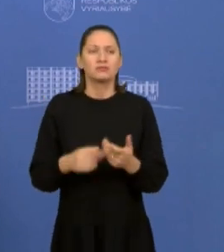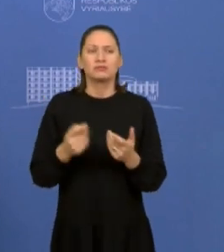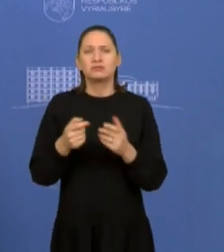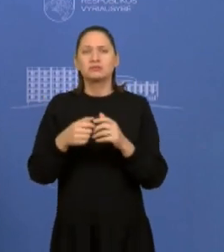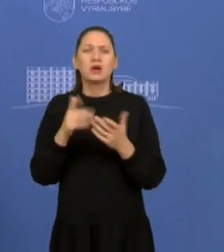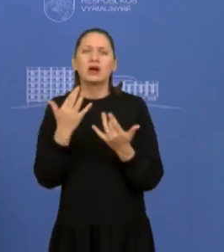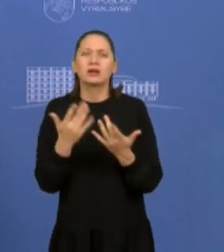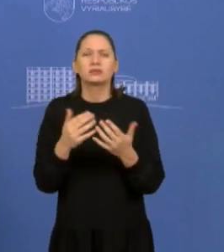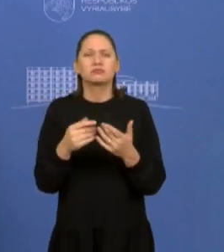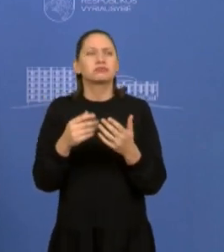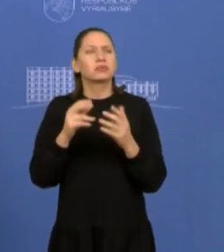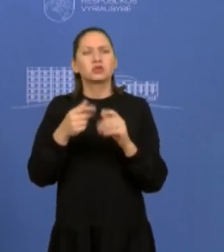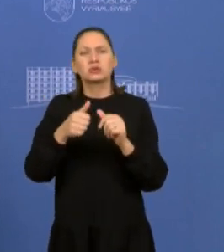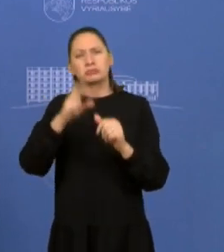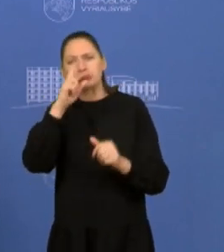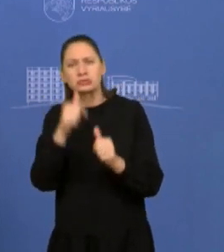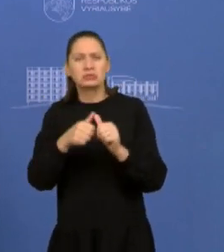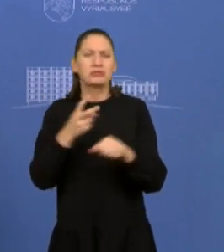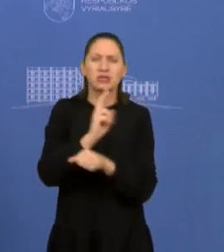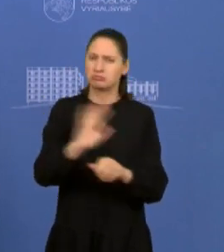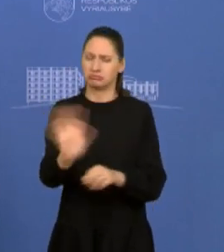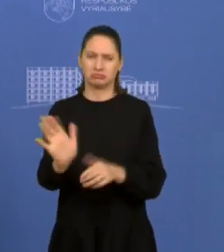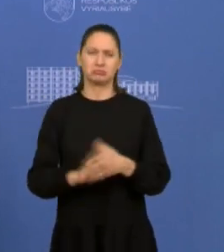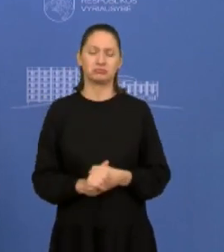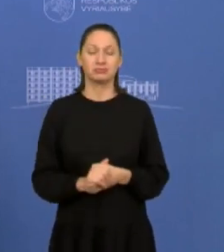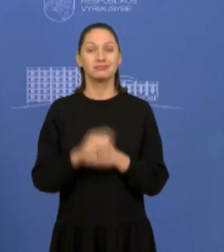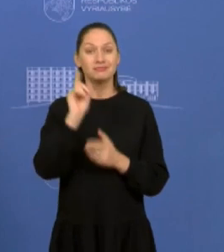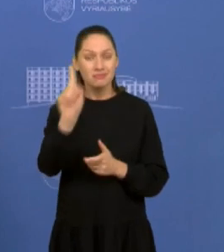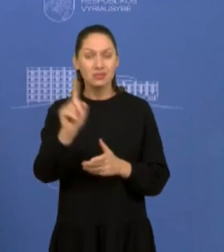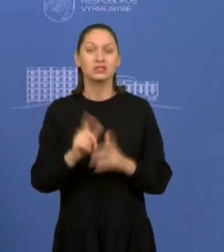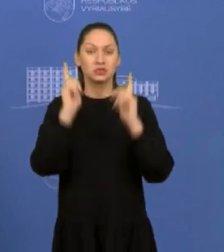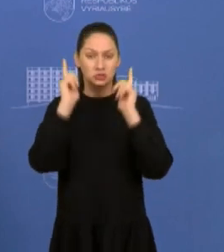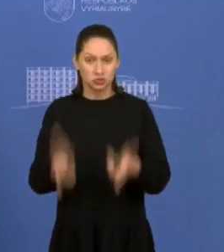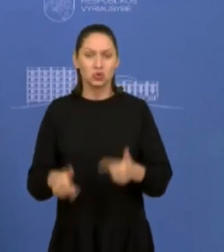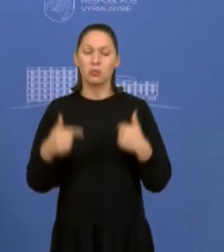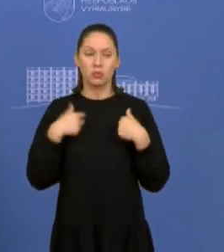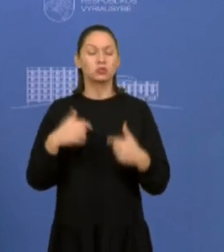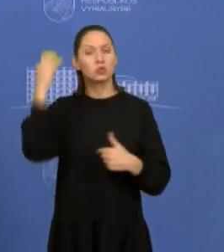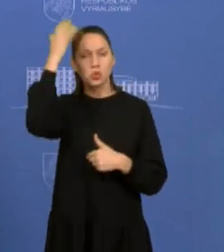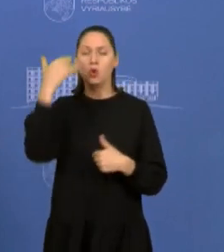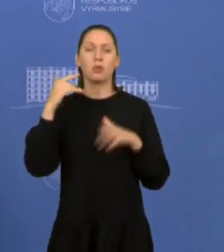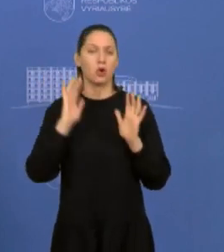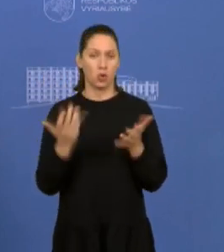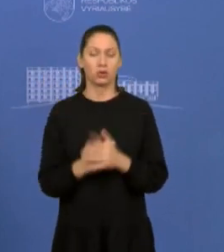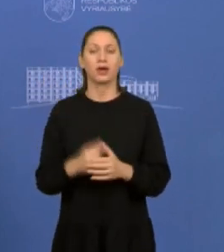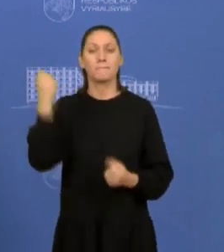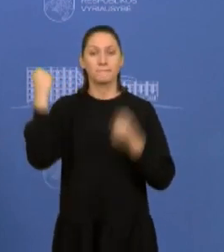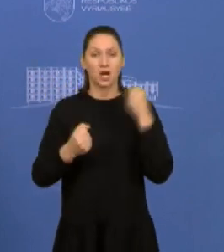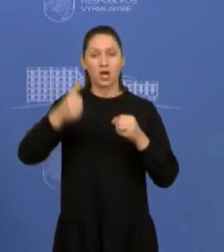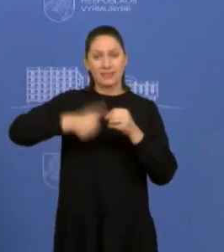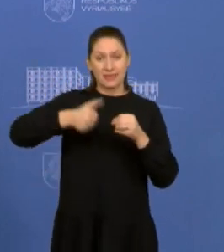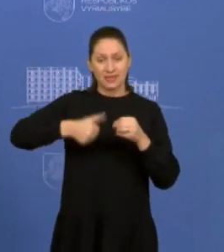ribose. Bet iš tikrųjų tai taip, tai yra principinė pozicija, kad dizeliniai